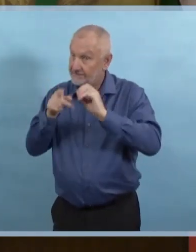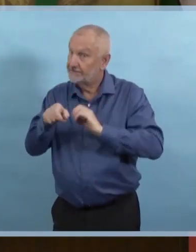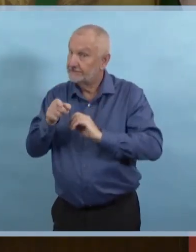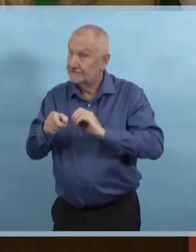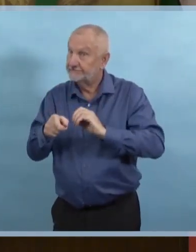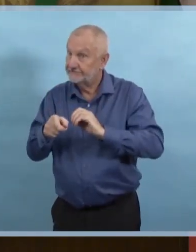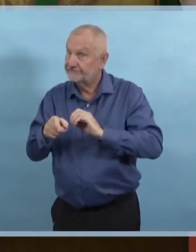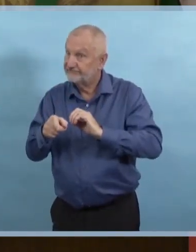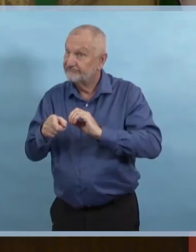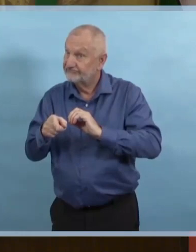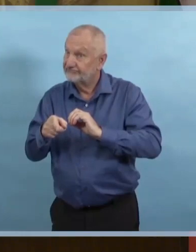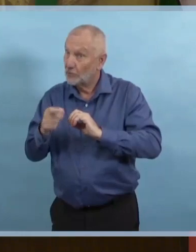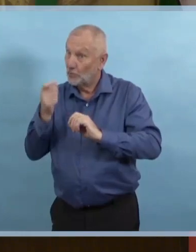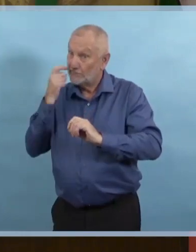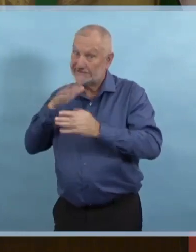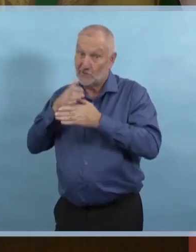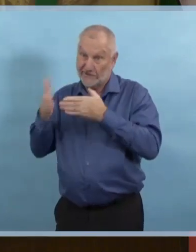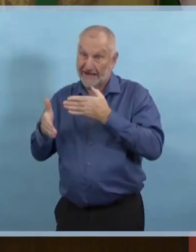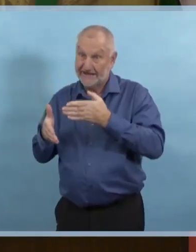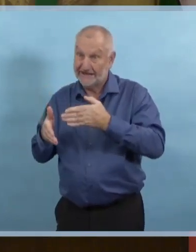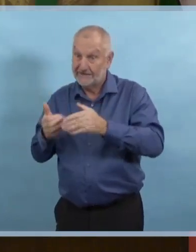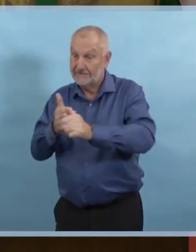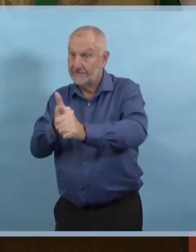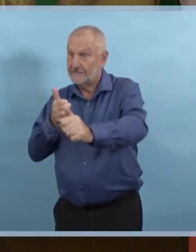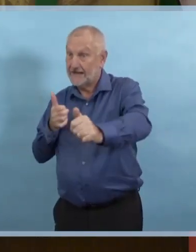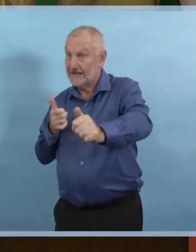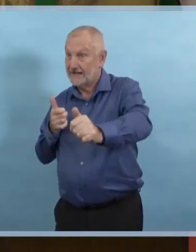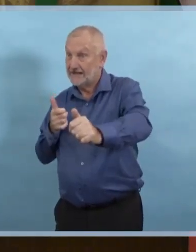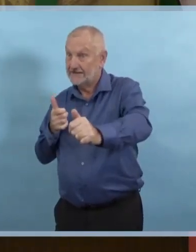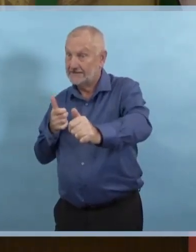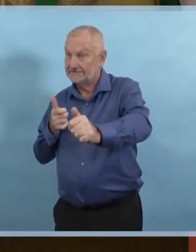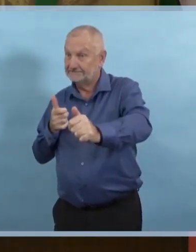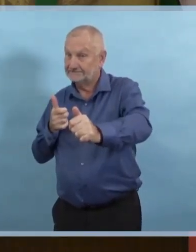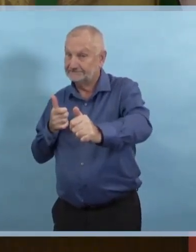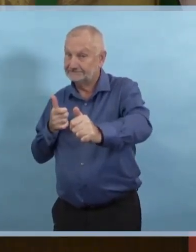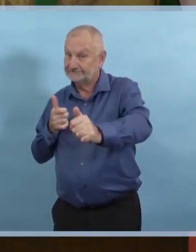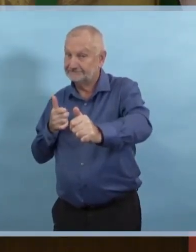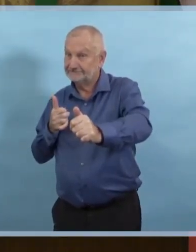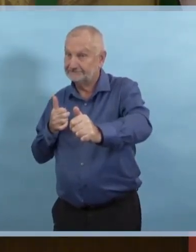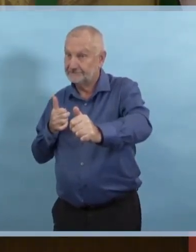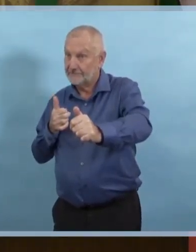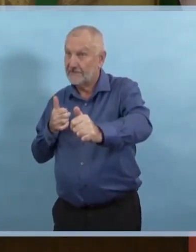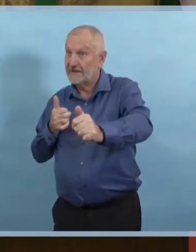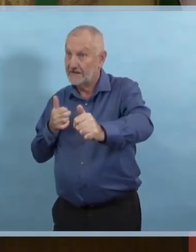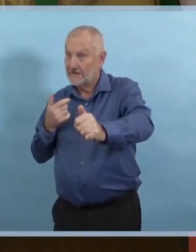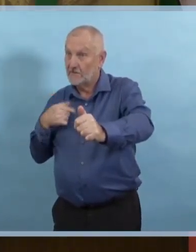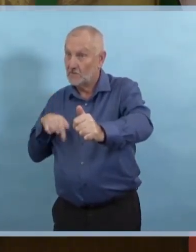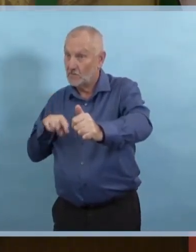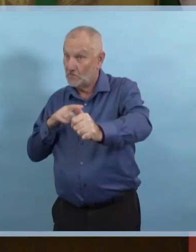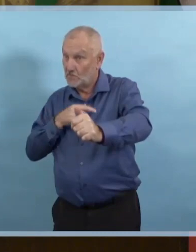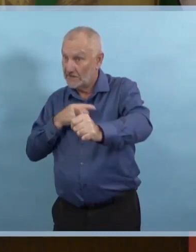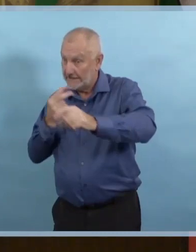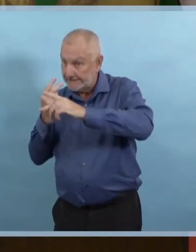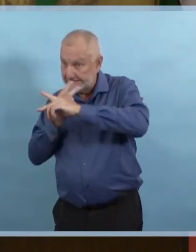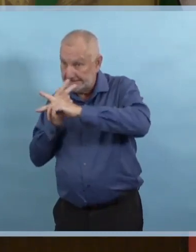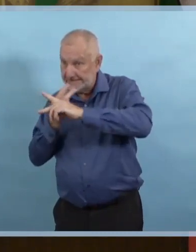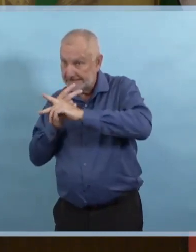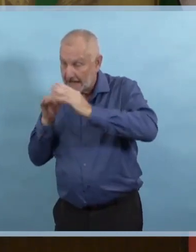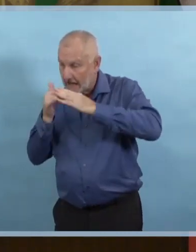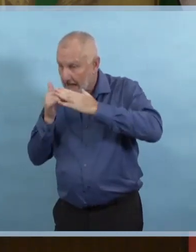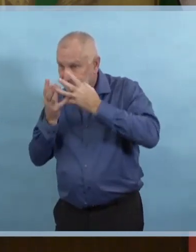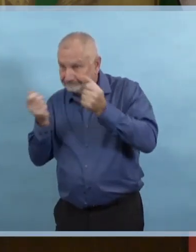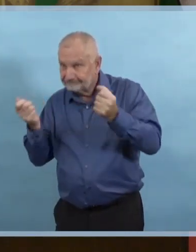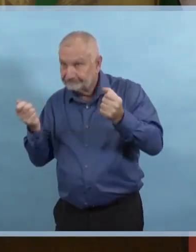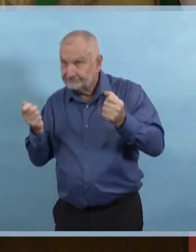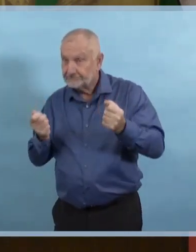avons pu aborder. Nous avons un certain nombre de régions où nous avons dû amplifier les efforts. Et nous avons maintenant la